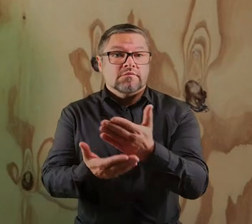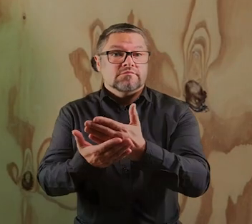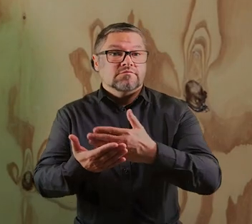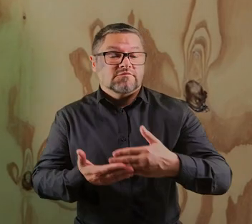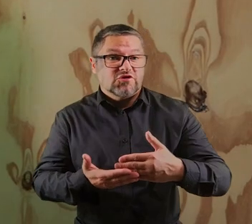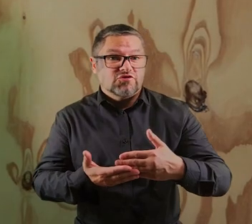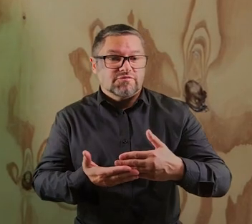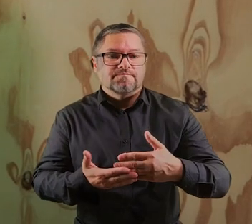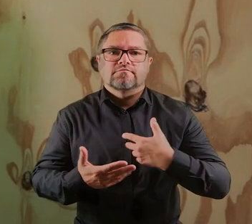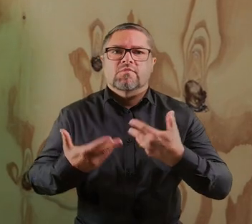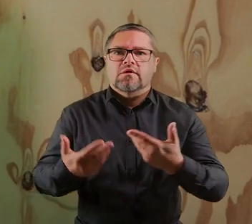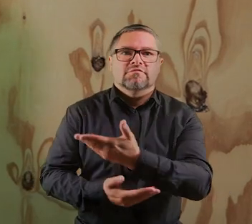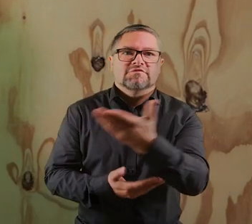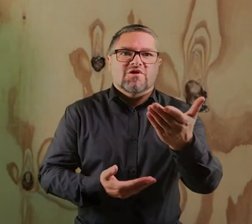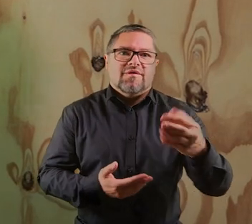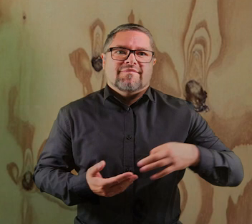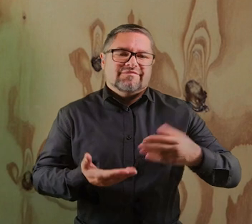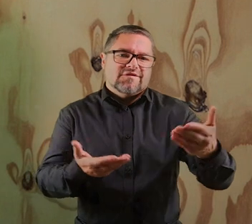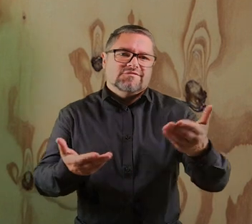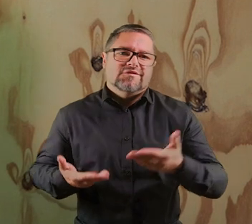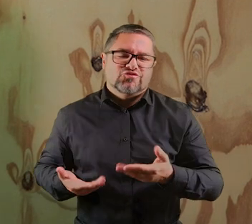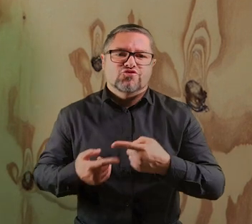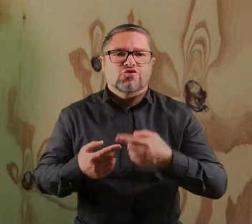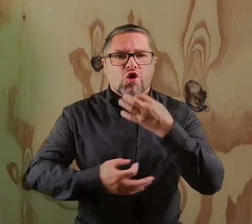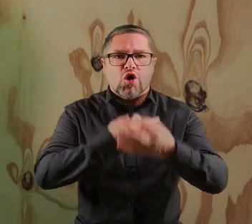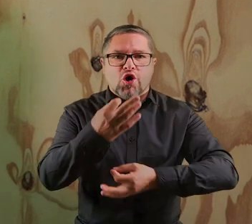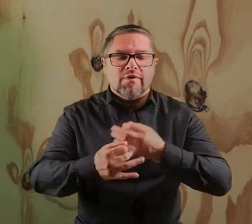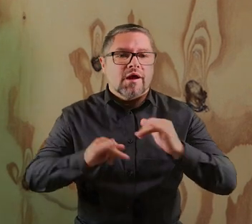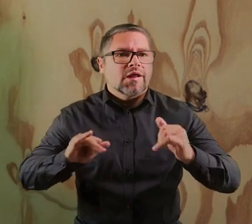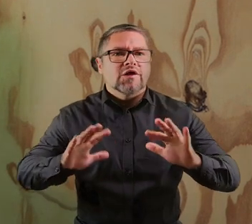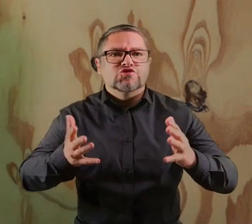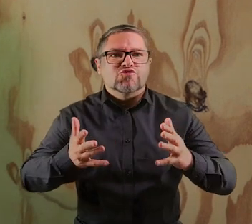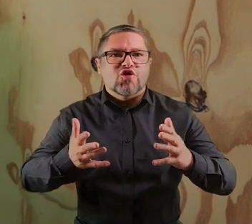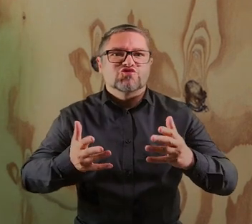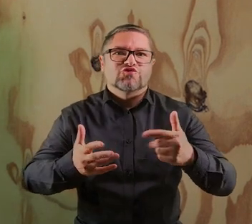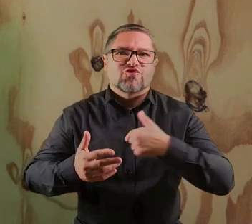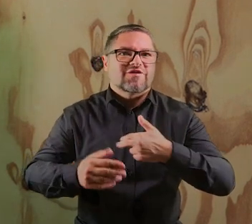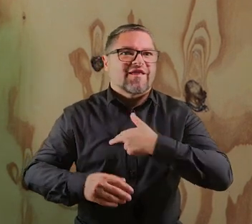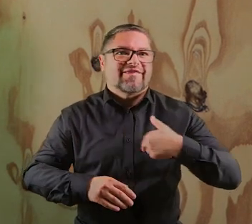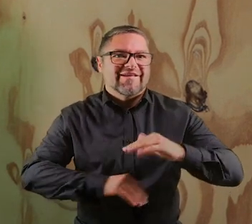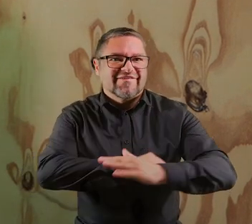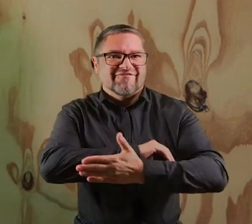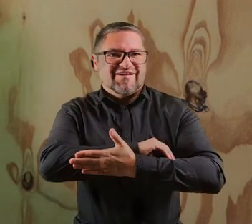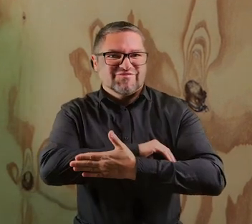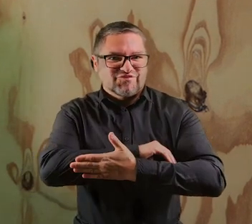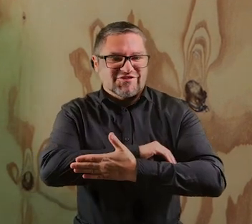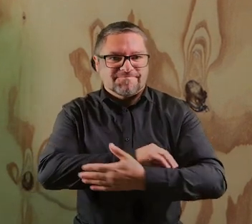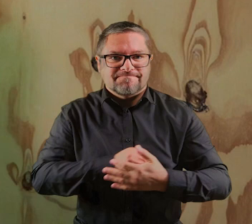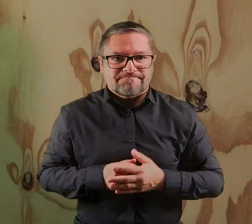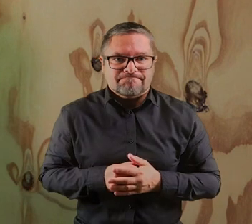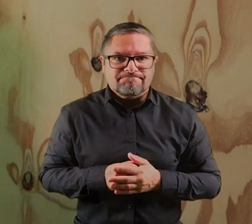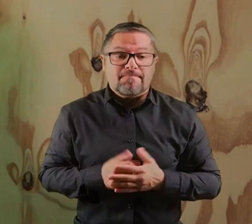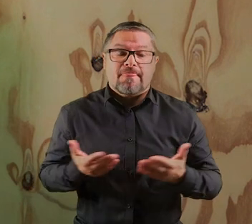W tej części będę chciała Państwa zaprosić i trochę opowiedzieć o tym, w jaki sposób możecie nas wesprzeć i też